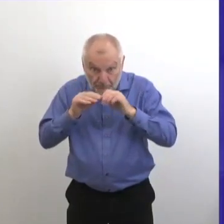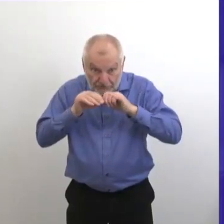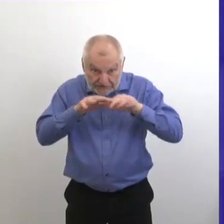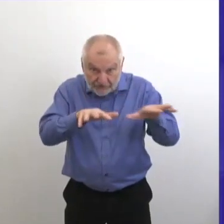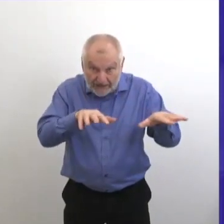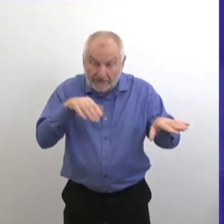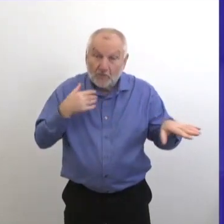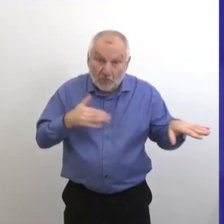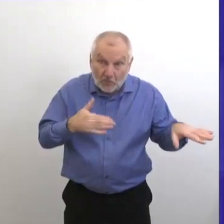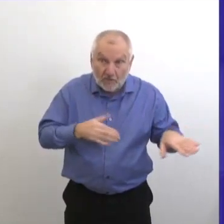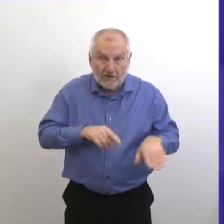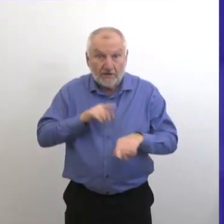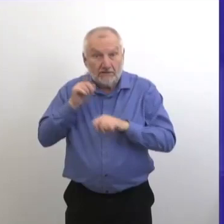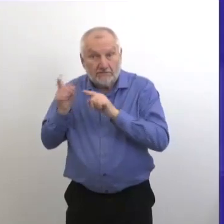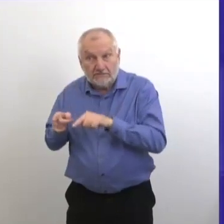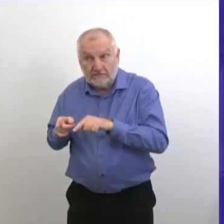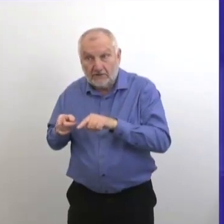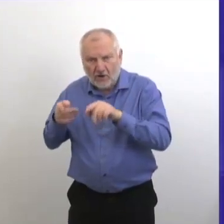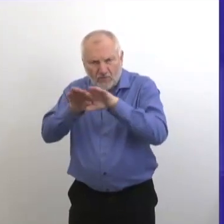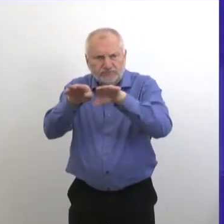communautaire, mais je veux dire tout est fermé.